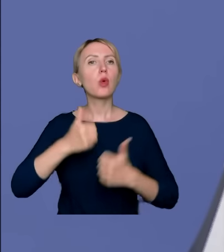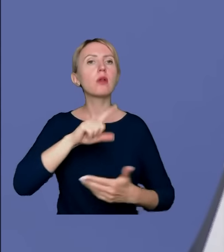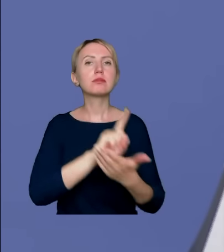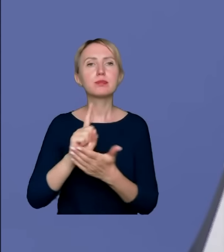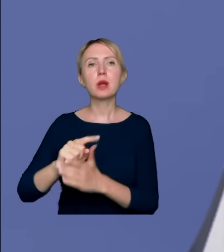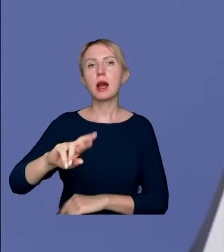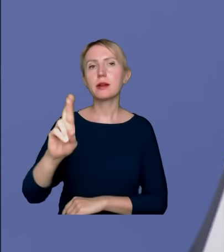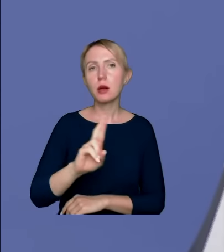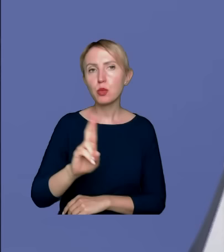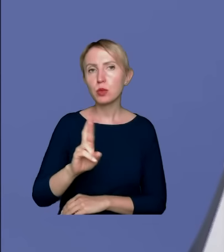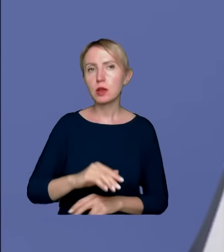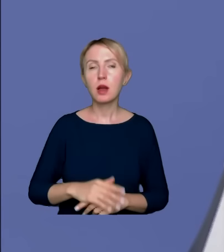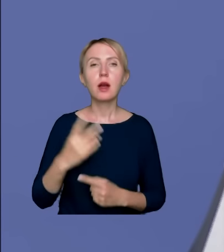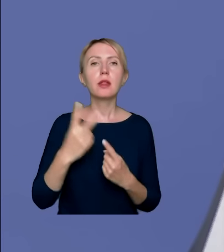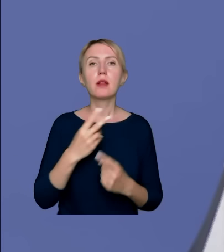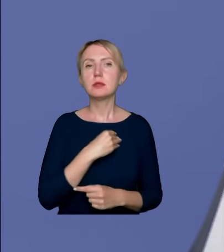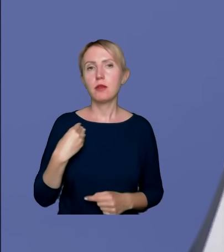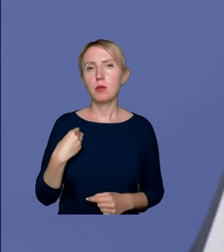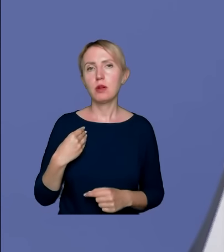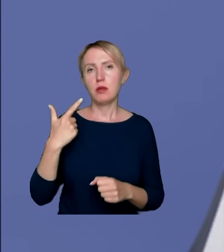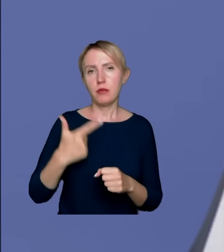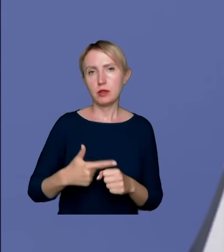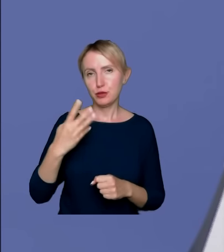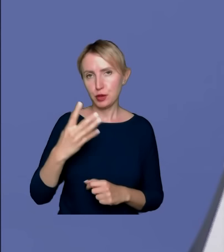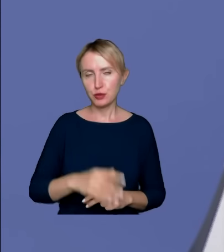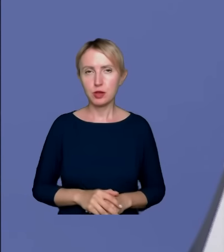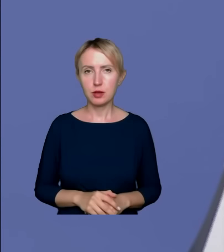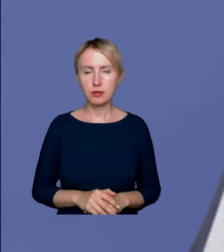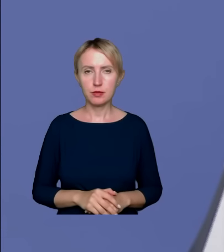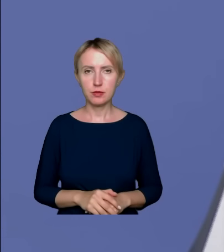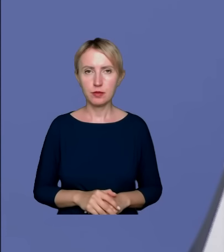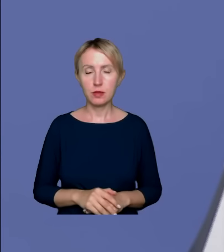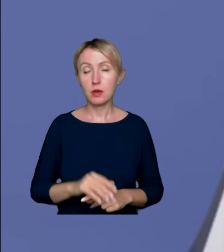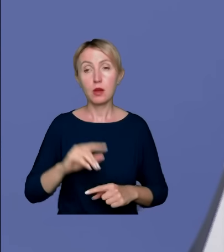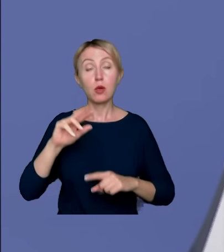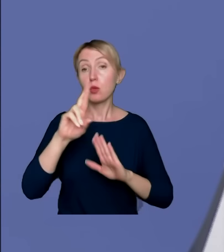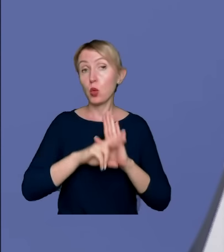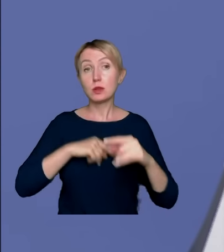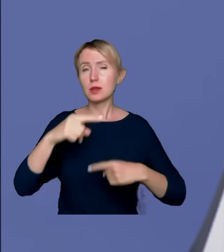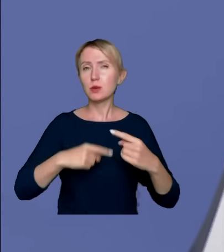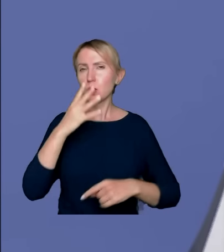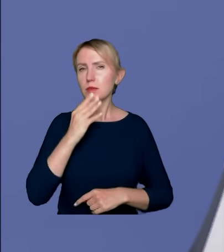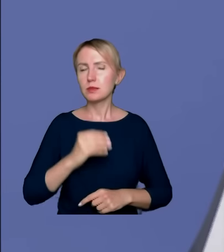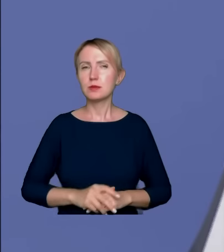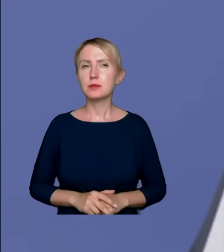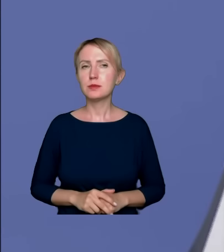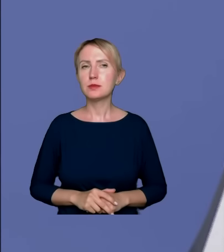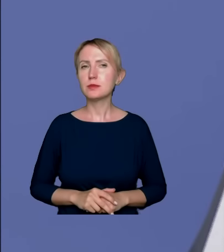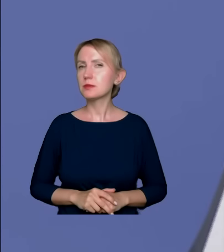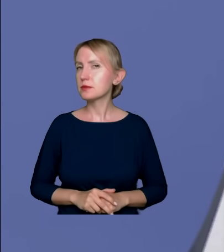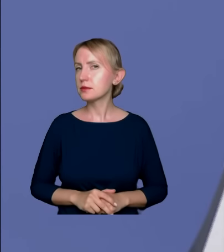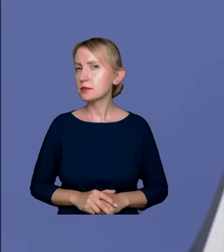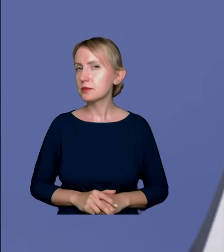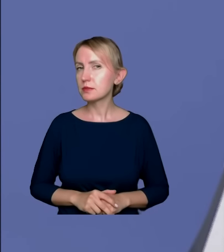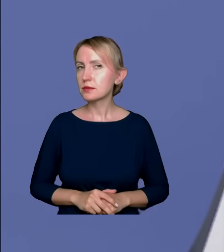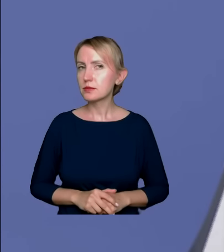i Telewizja w Polsce 24. I tyle. Taka jest procedura. czy tam będzie się odburzał,